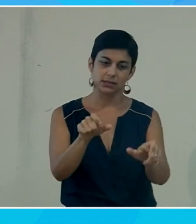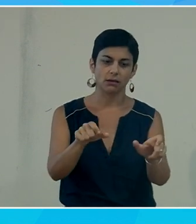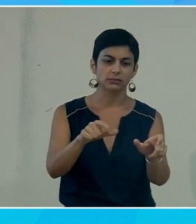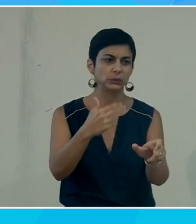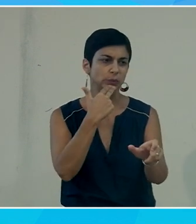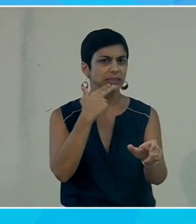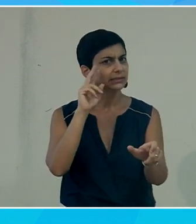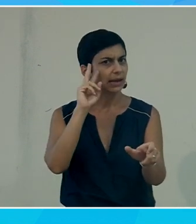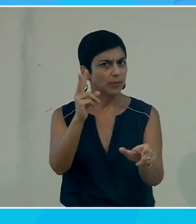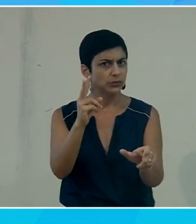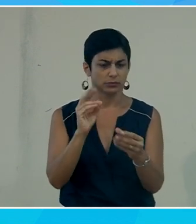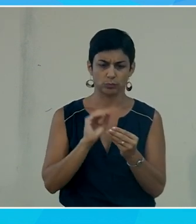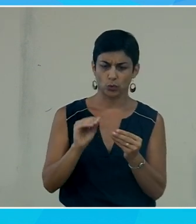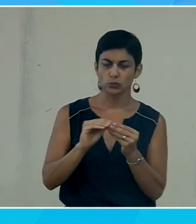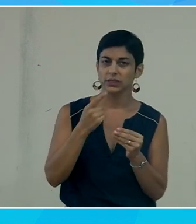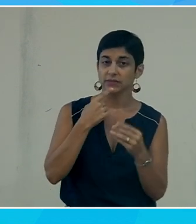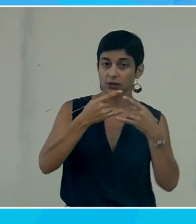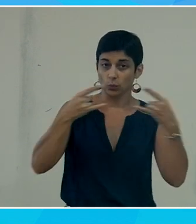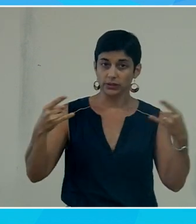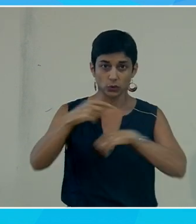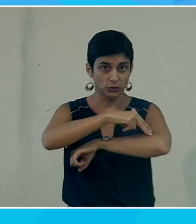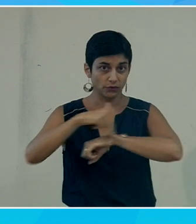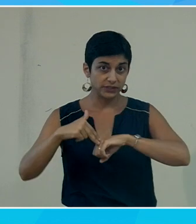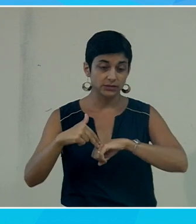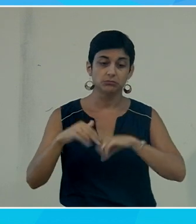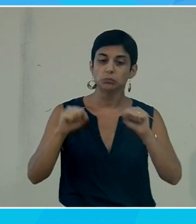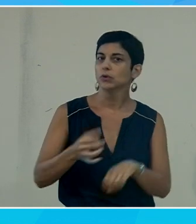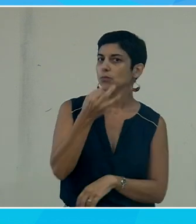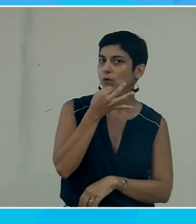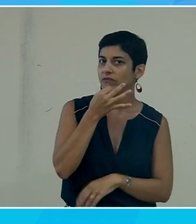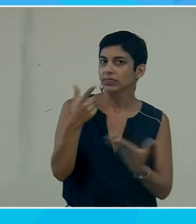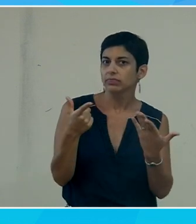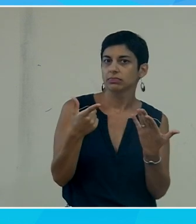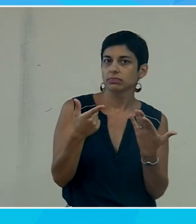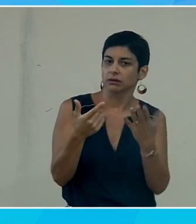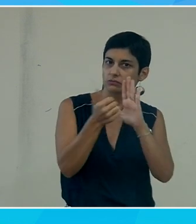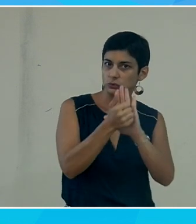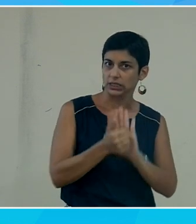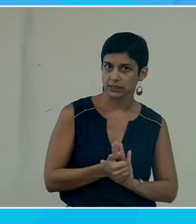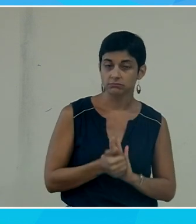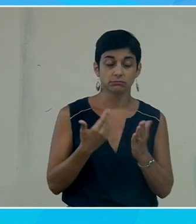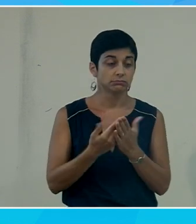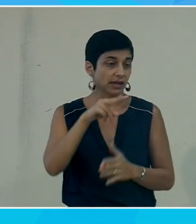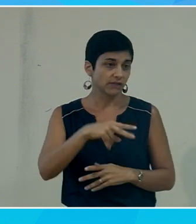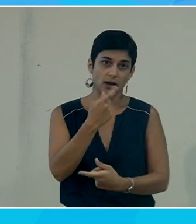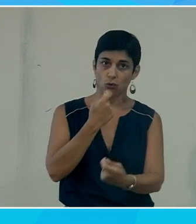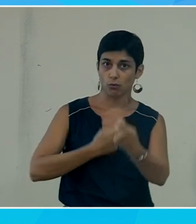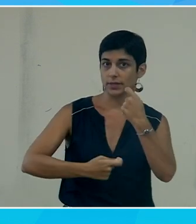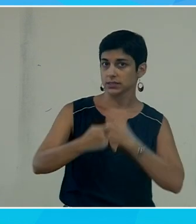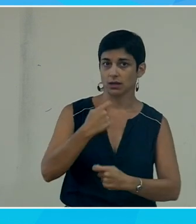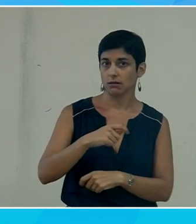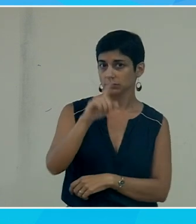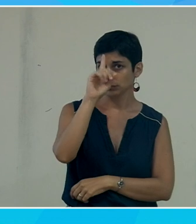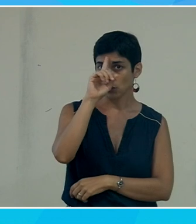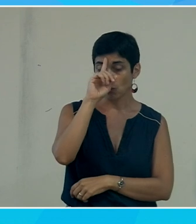nos produits donc Windows Office de pouvoir bénéficier de fonctionnalités donc ça c'est effectivement commercial puisque quelque